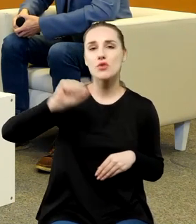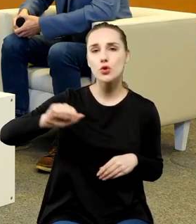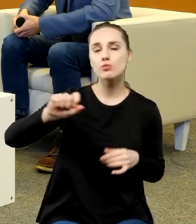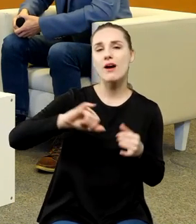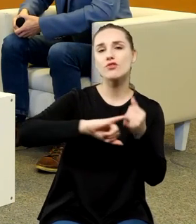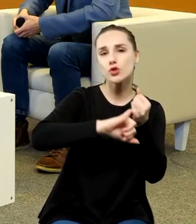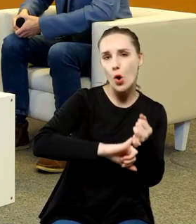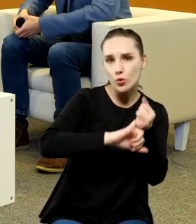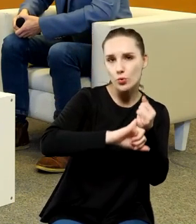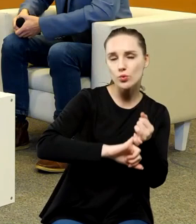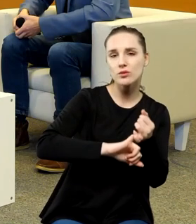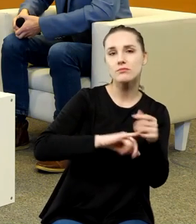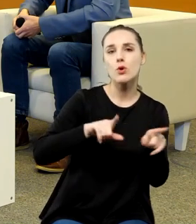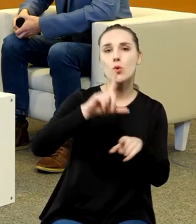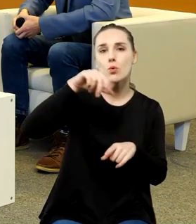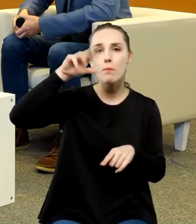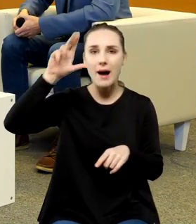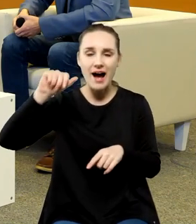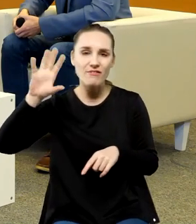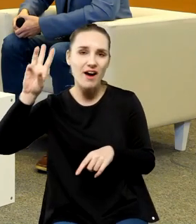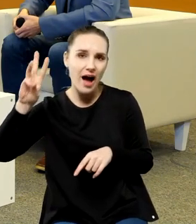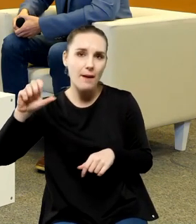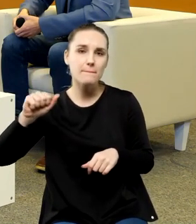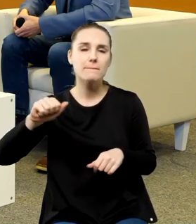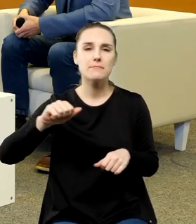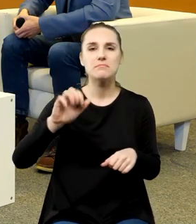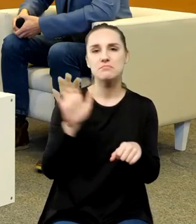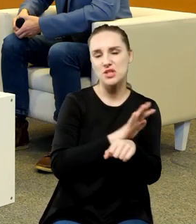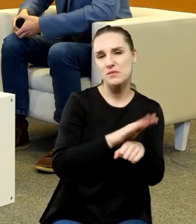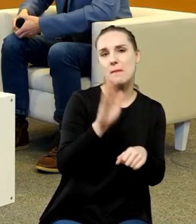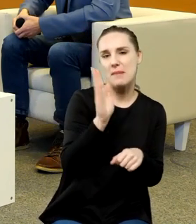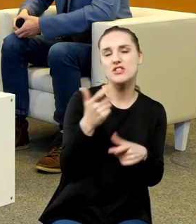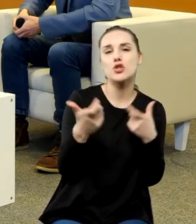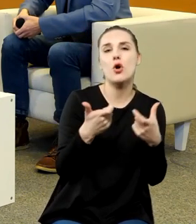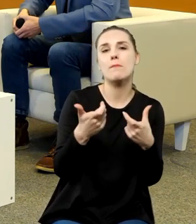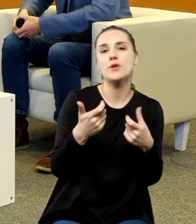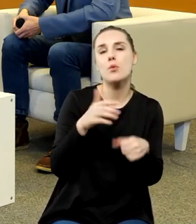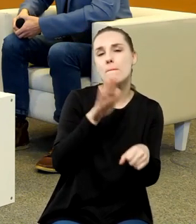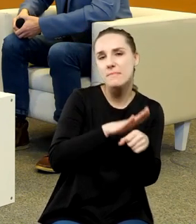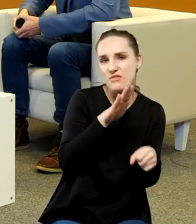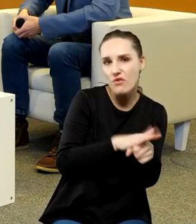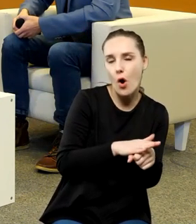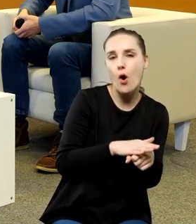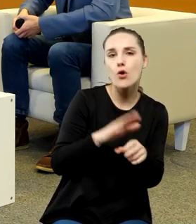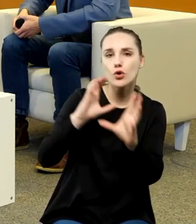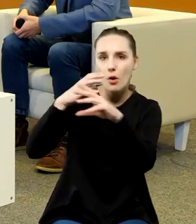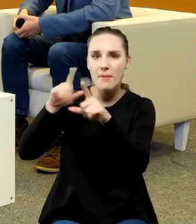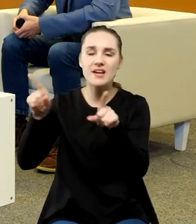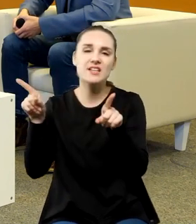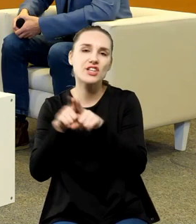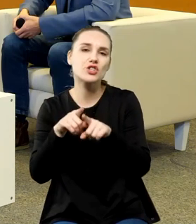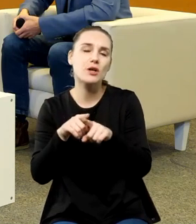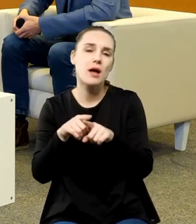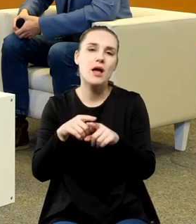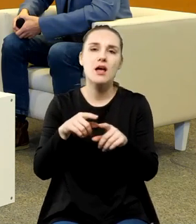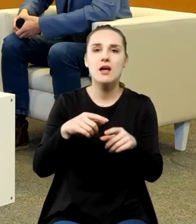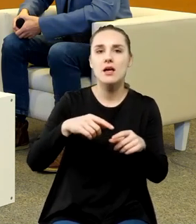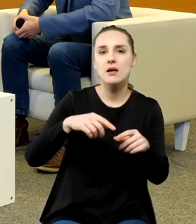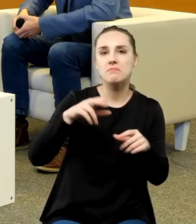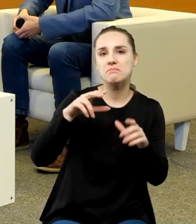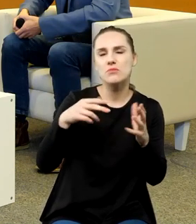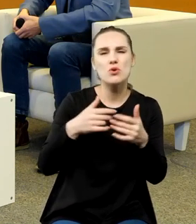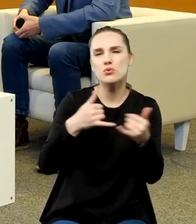przedsiębiorca lubawski przedsiębiorca będzie ważyć piwo Kopernik sprzedawać pierniki Kopernik miód pitny Kopernik wódkę Kopernik